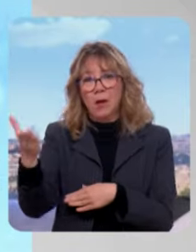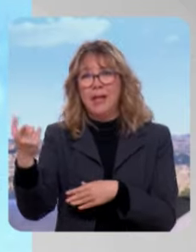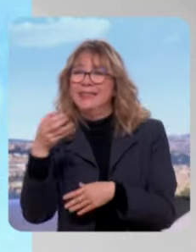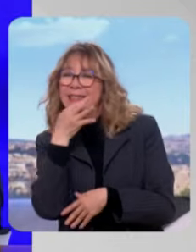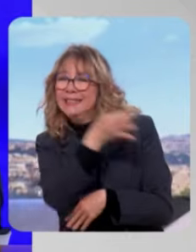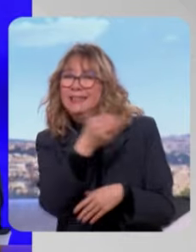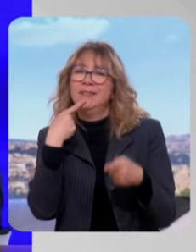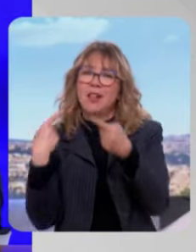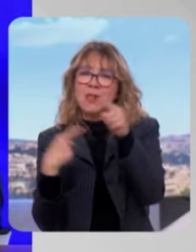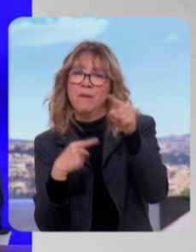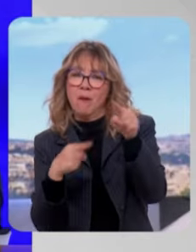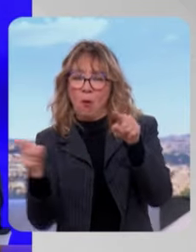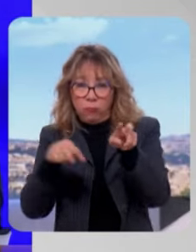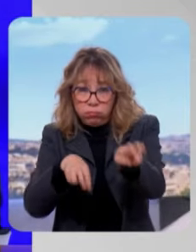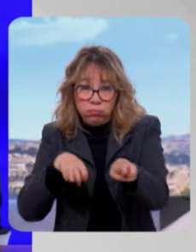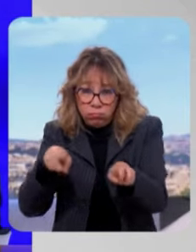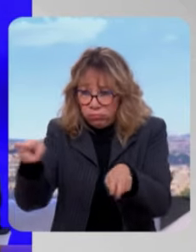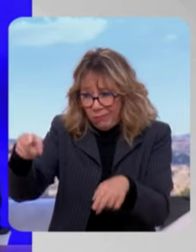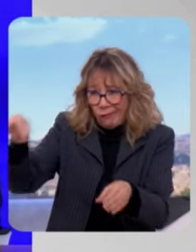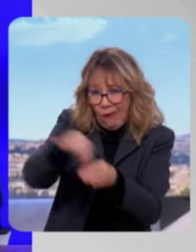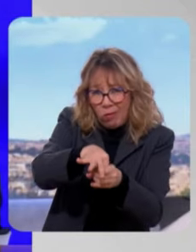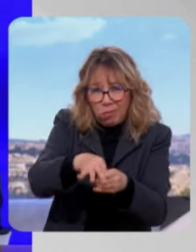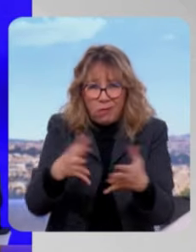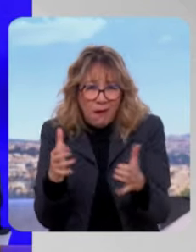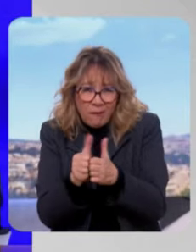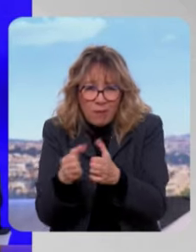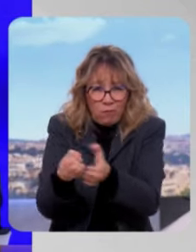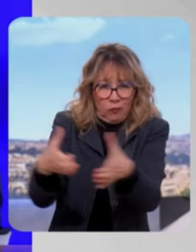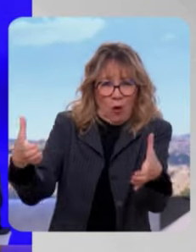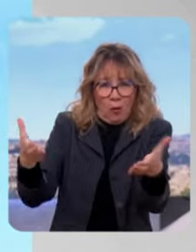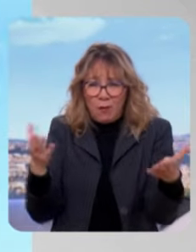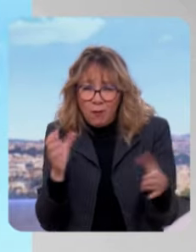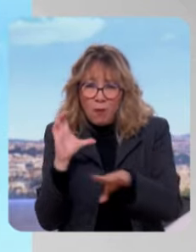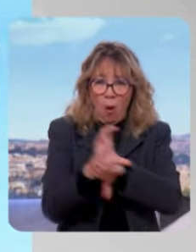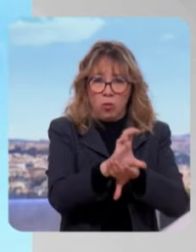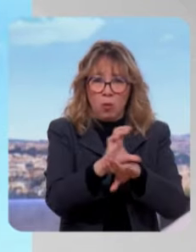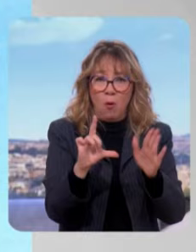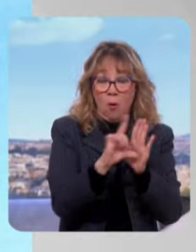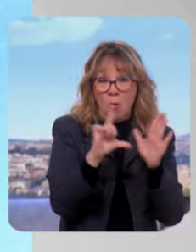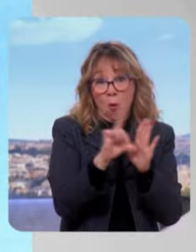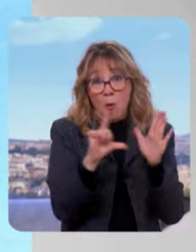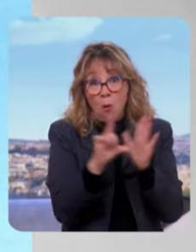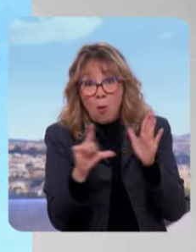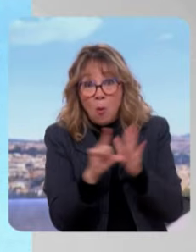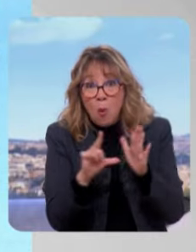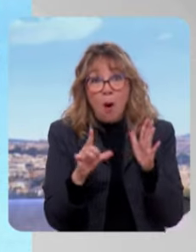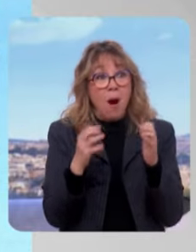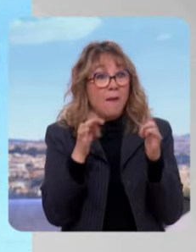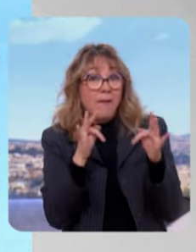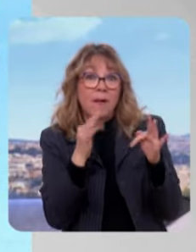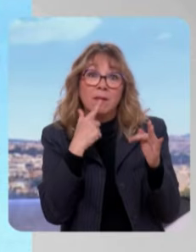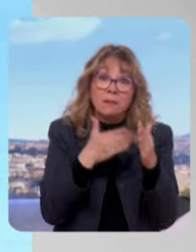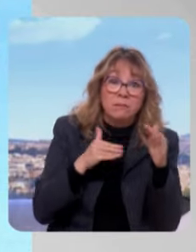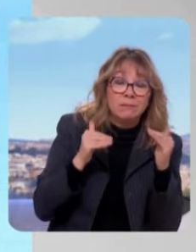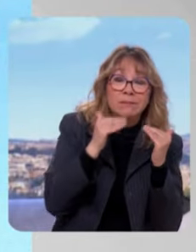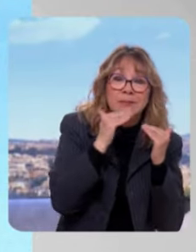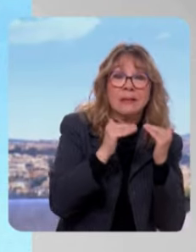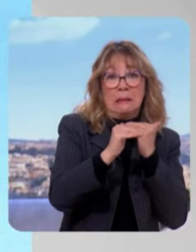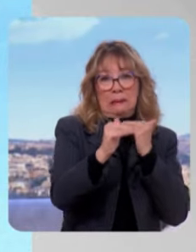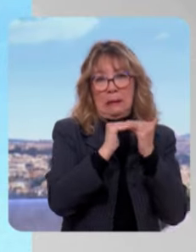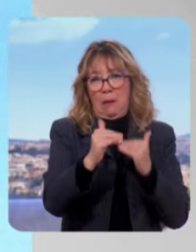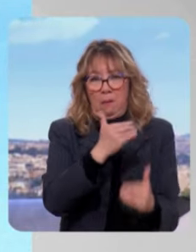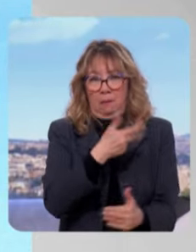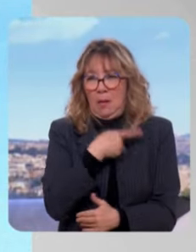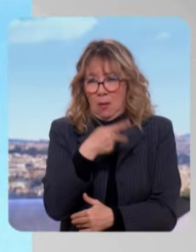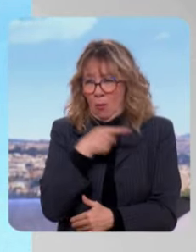défenseur de la ruralité a voté main dans la main, avec la majorité présidentielle, contre une loi qui permettait de lutter contre les déserts médicaux. La réalité, c'est qu'ils ont le même projet